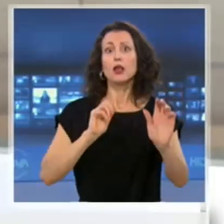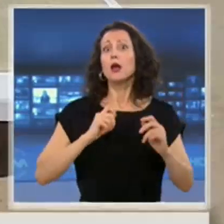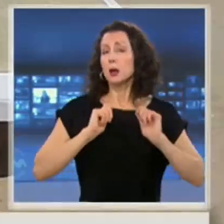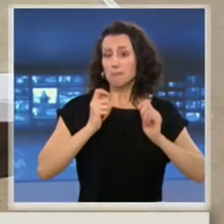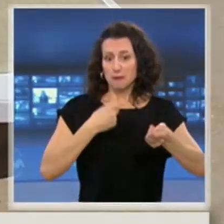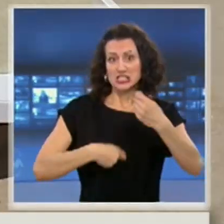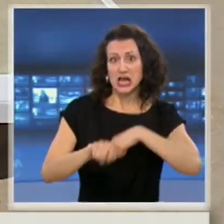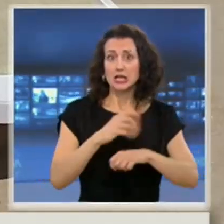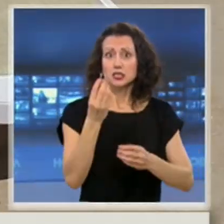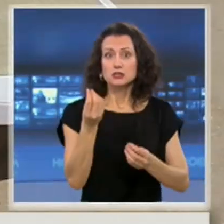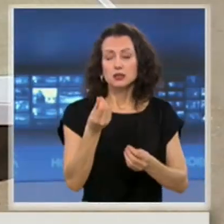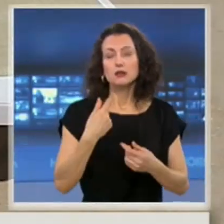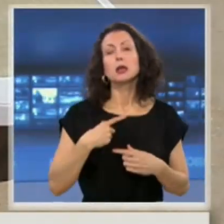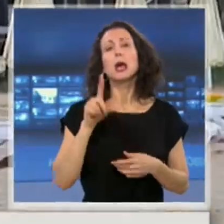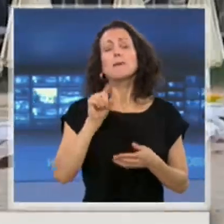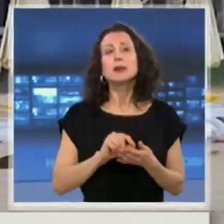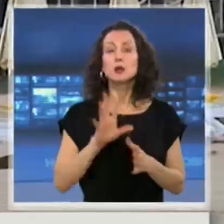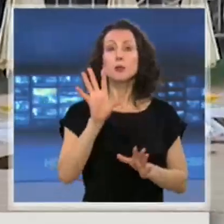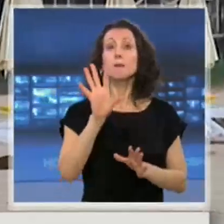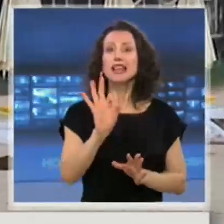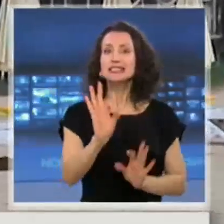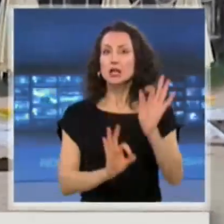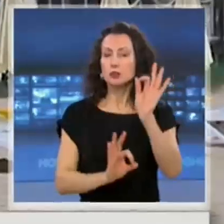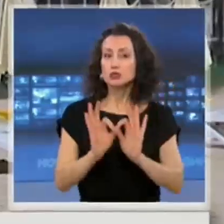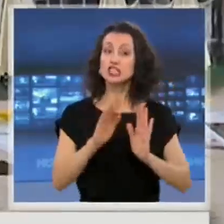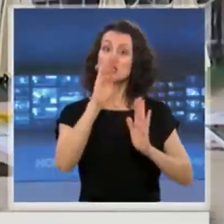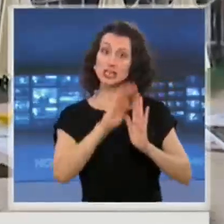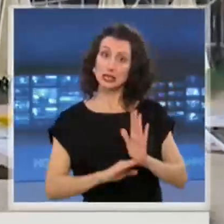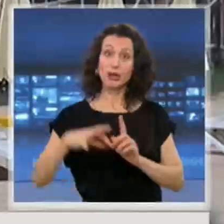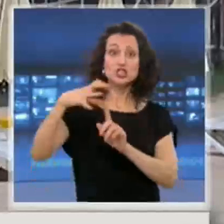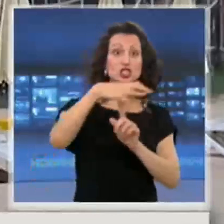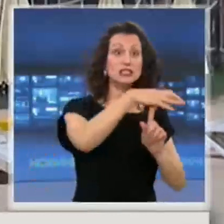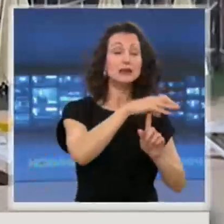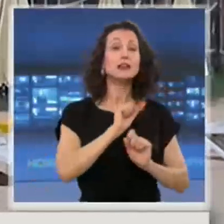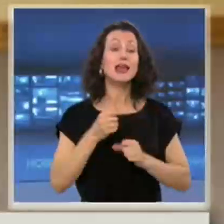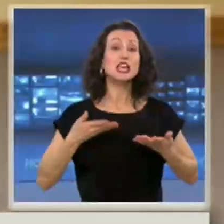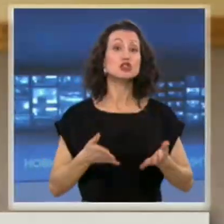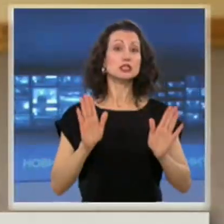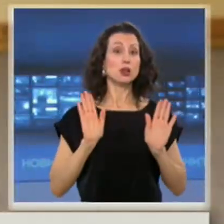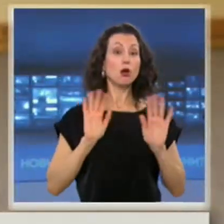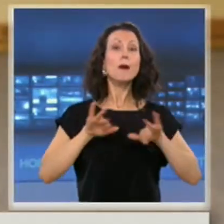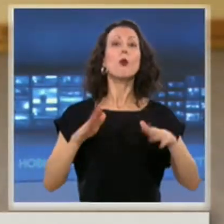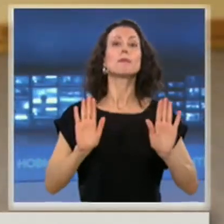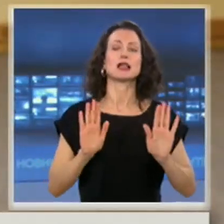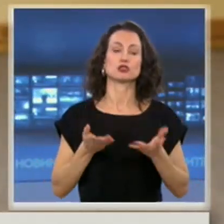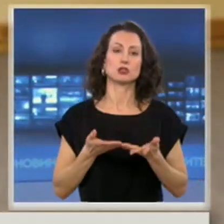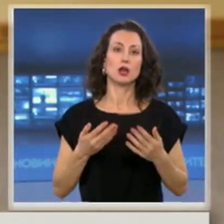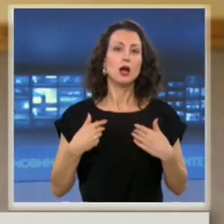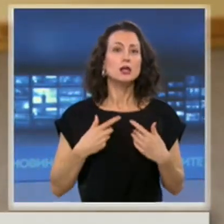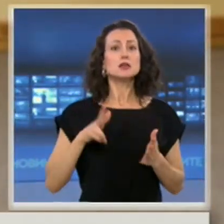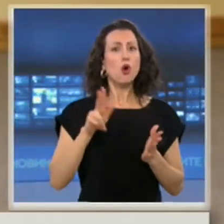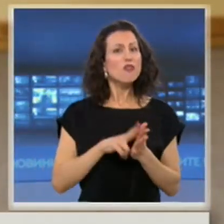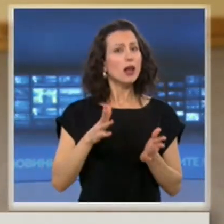съобразяваме. Минимум с 50% ще бъдат намалени цените на чадърите и шезлонгите по плажовете. Имаме уверение, че на някои